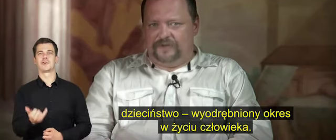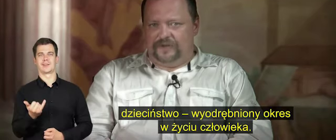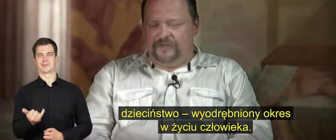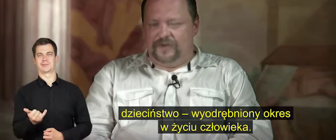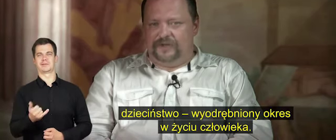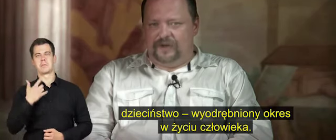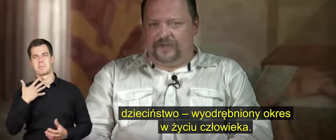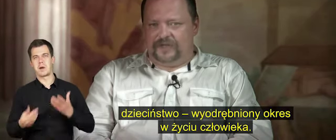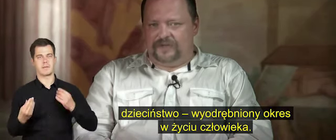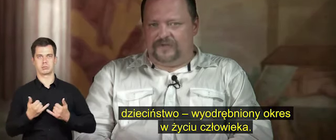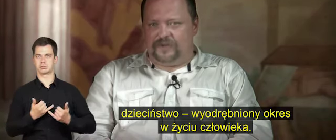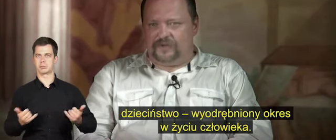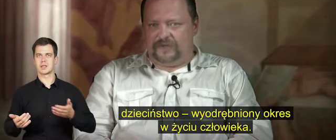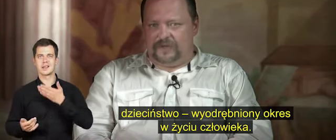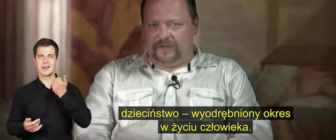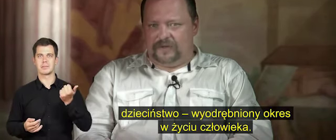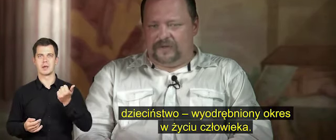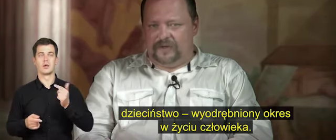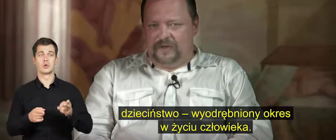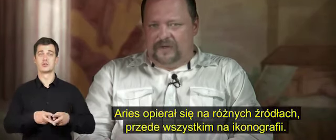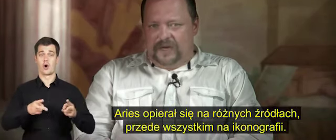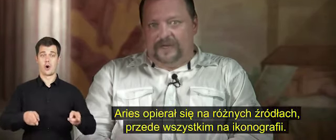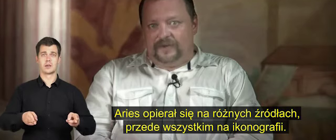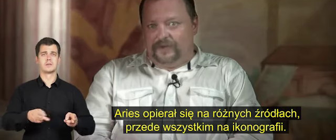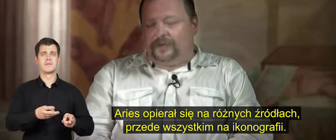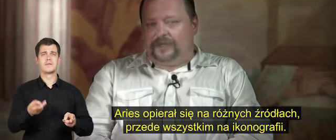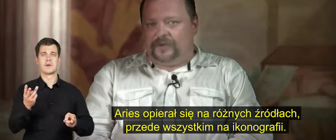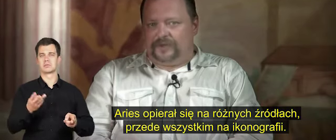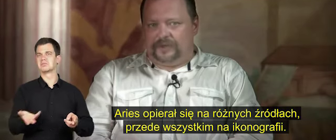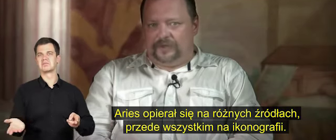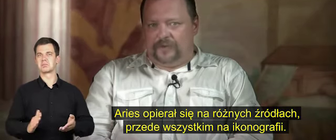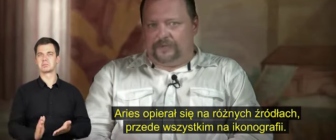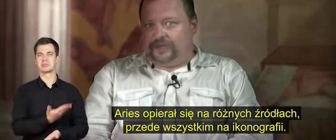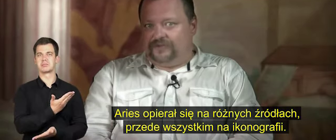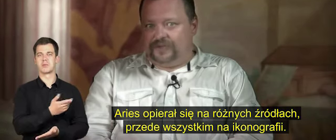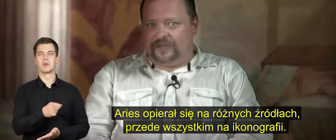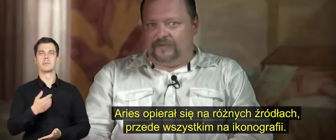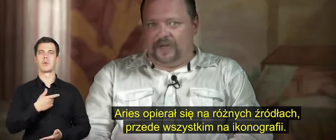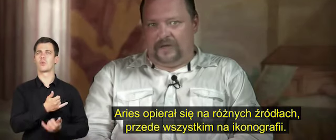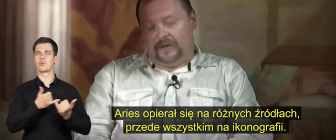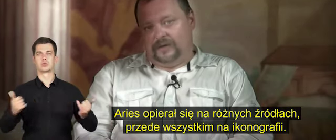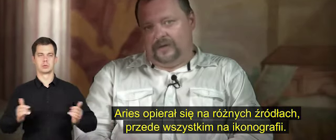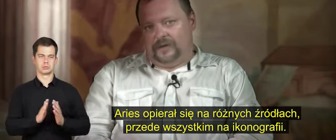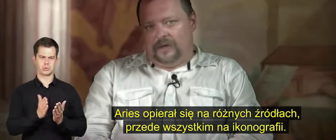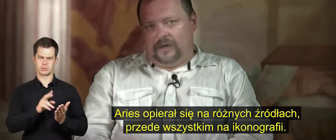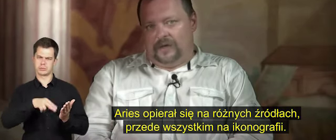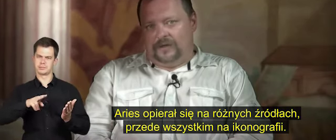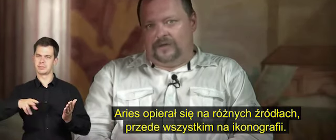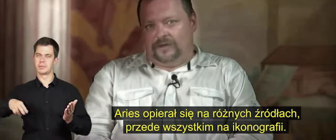Dzieciństwo, wyodrębniony okres w życiu człowieka. Ariès opierał się na różnych źródłach, przede wszystkim na